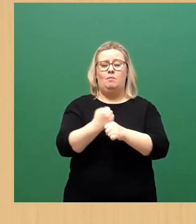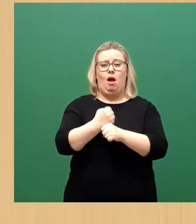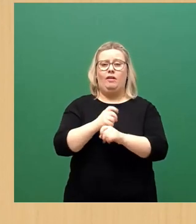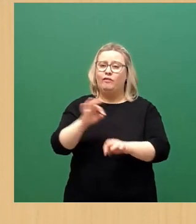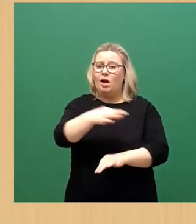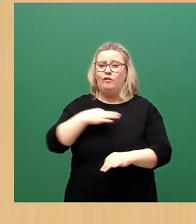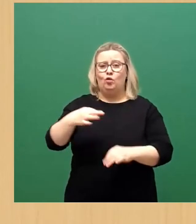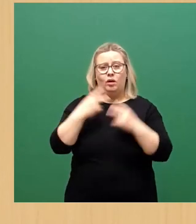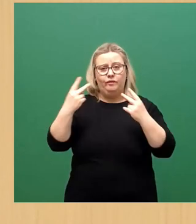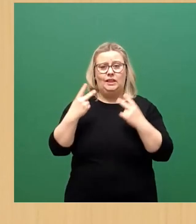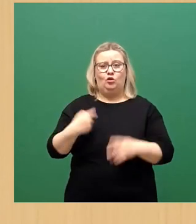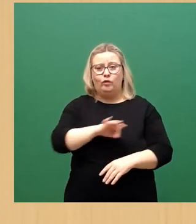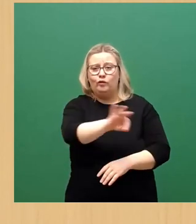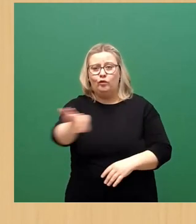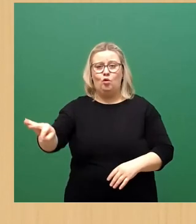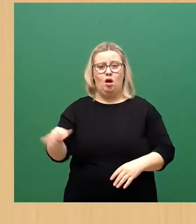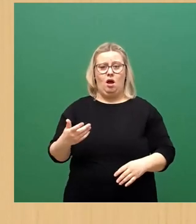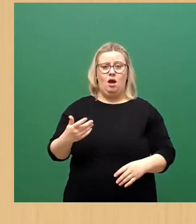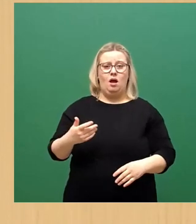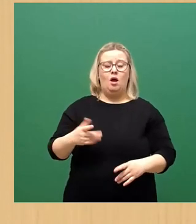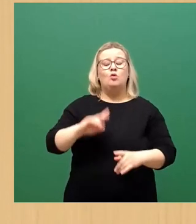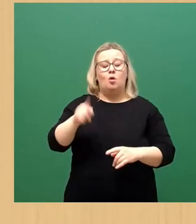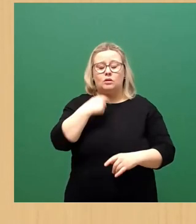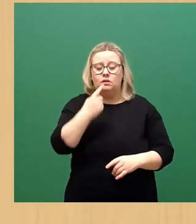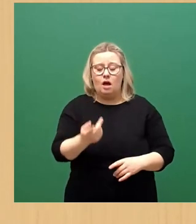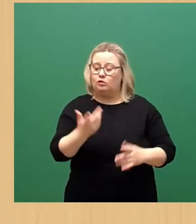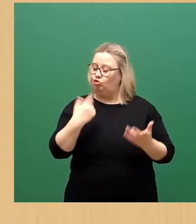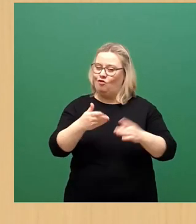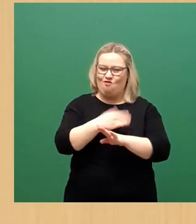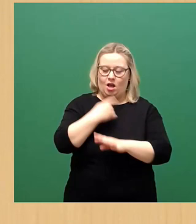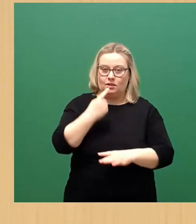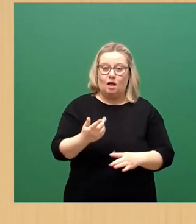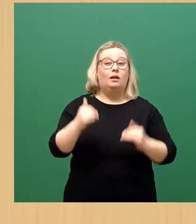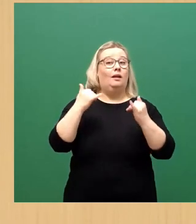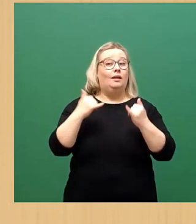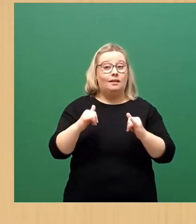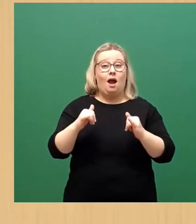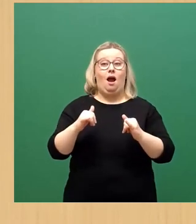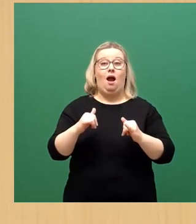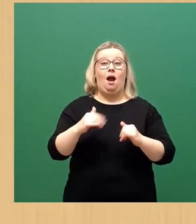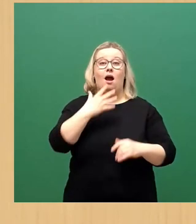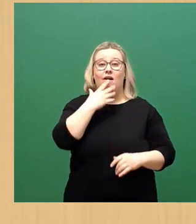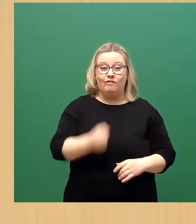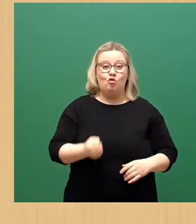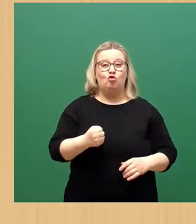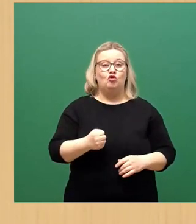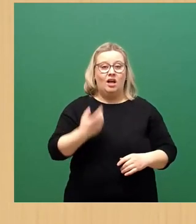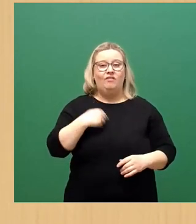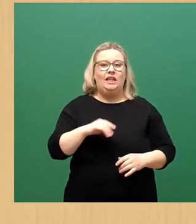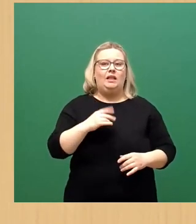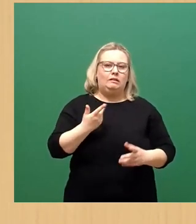Dresdnerinnen und Dresden. Und wir haben gerade gesagt und das auch kundgetan, ja, die vulnerableren Gruppen sind die ersten, die drankommen. Wir haben